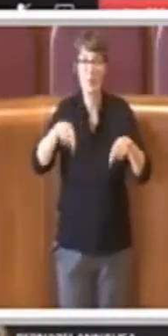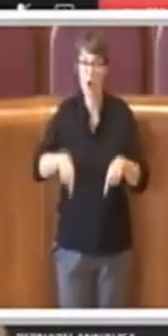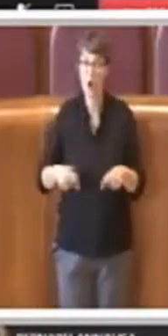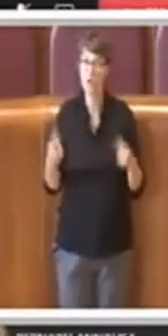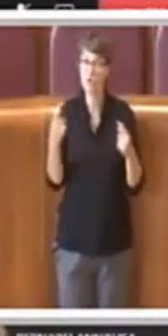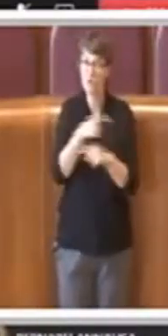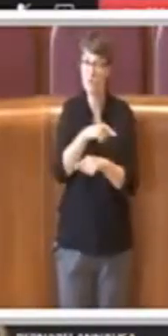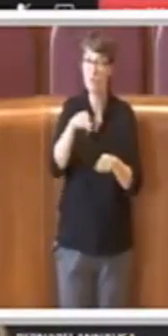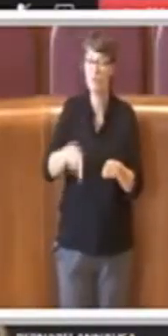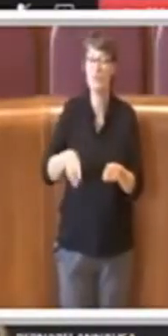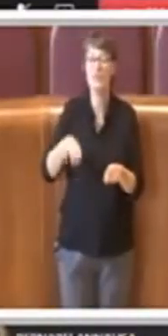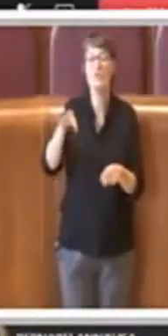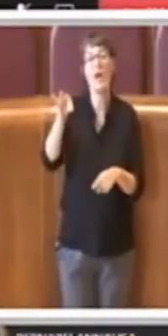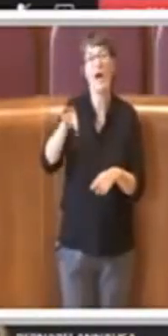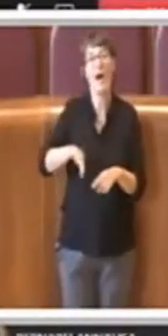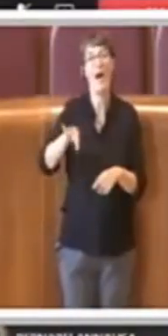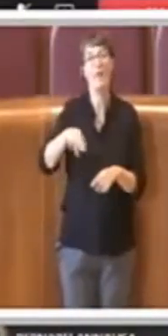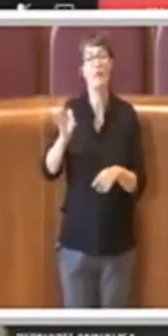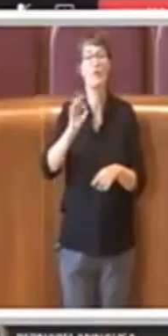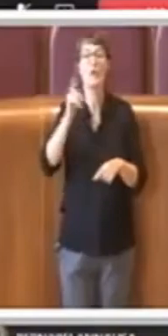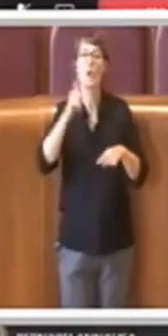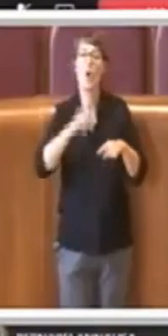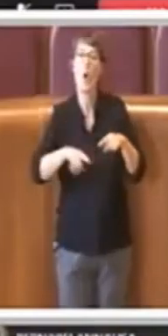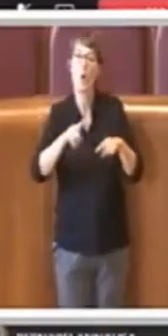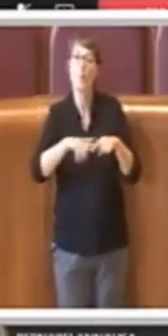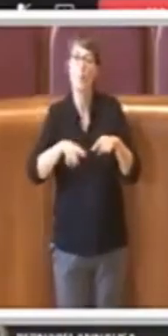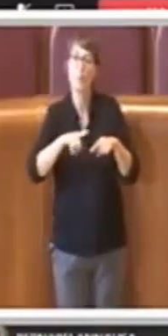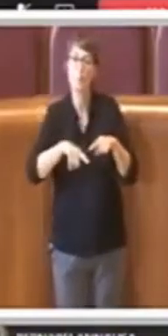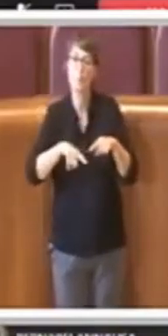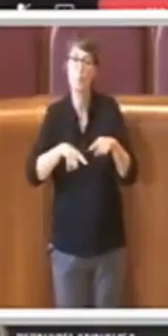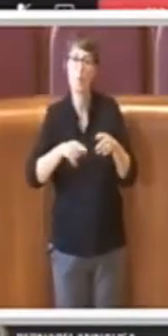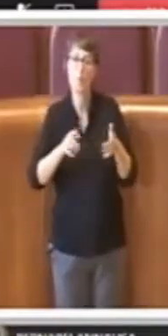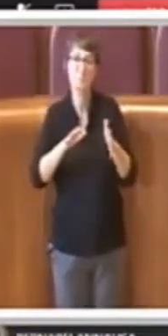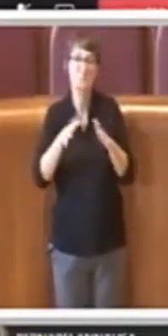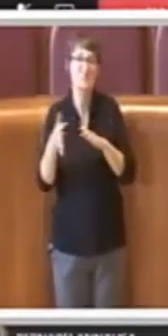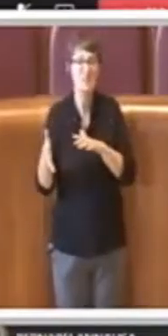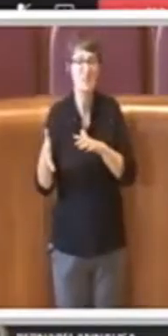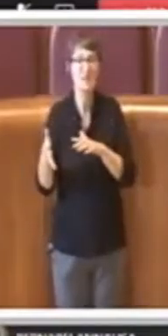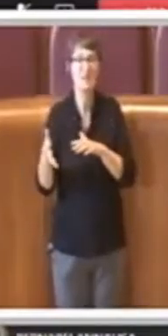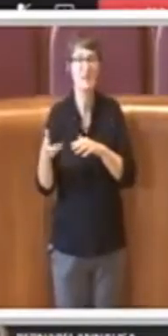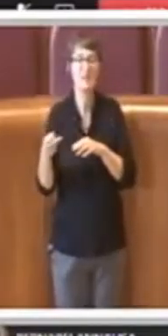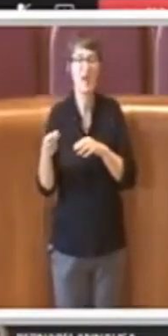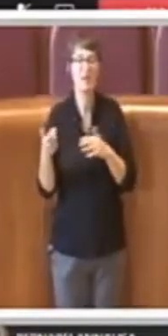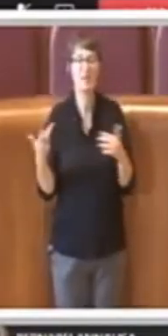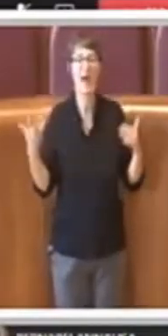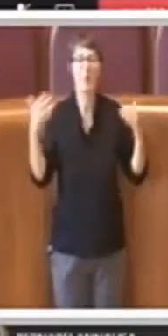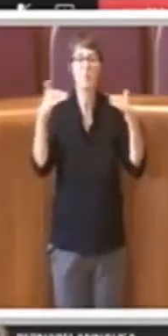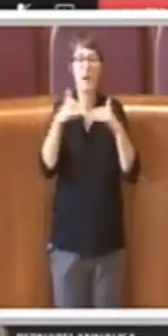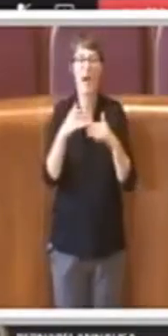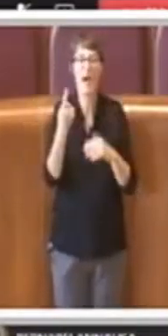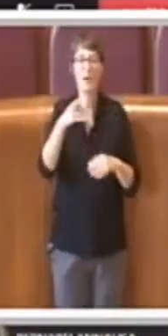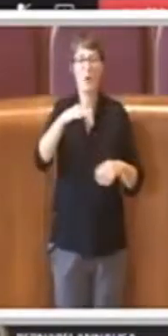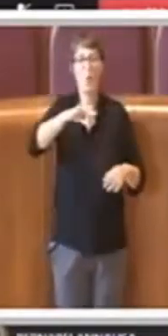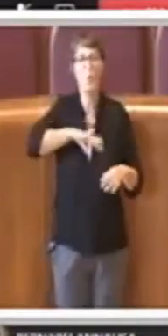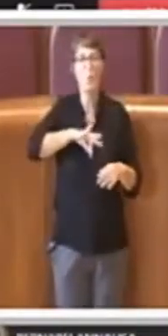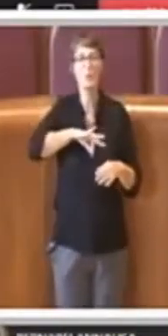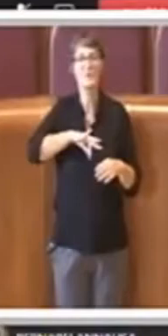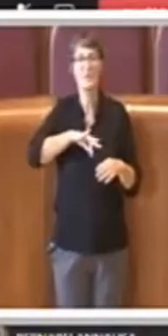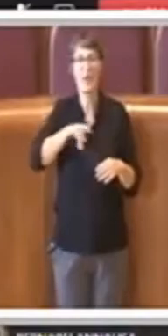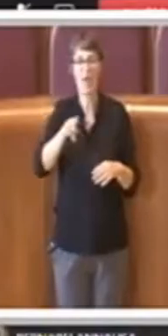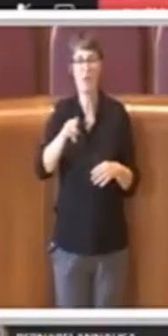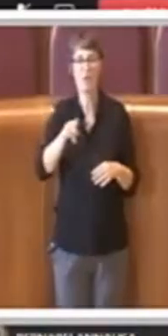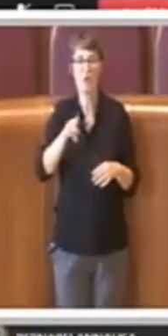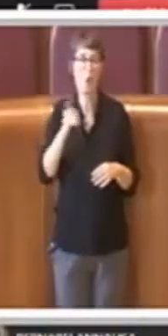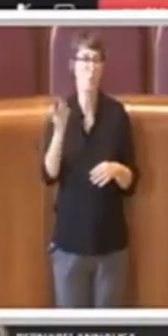è praticamente quasi pari a volte a uno stipendio di un operaio, oppure è